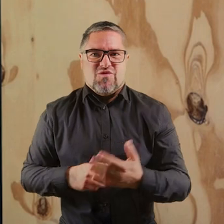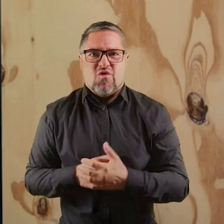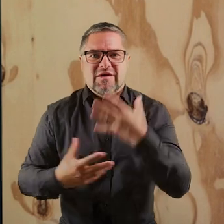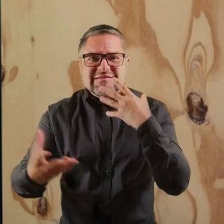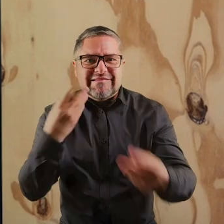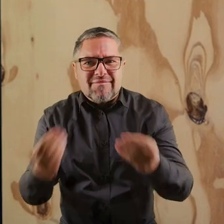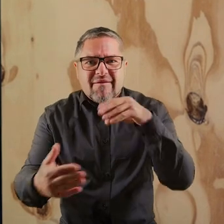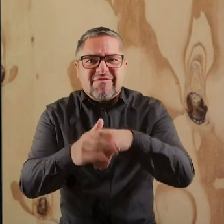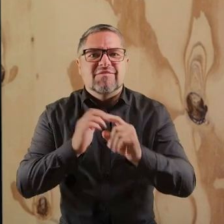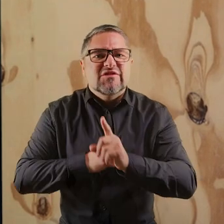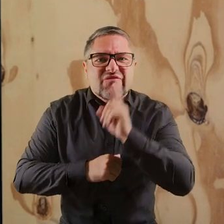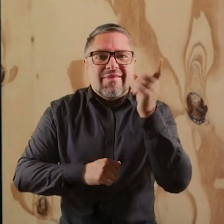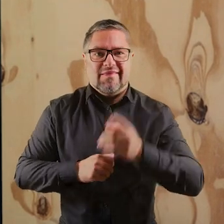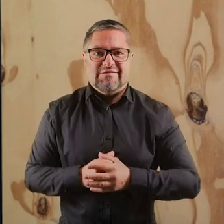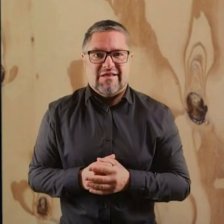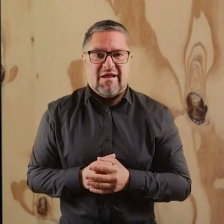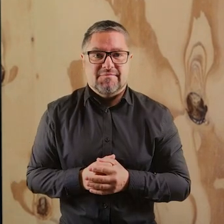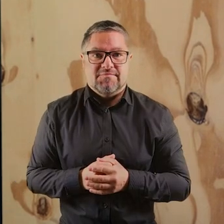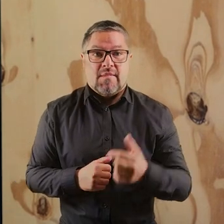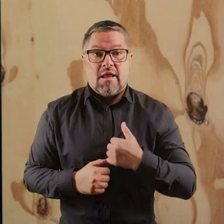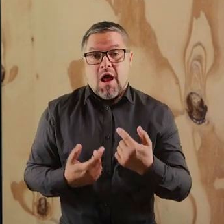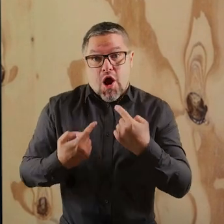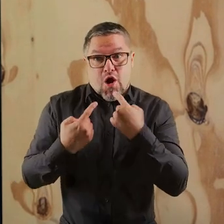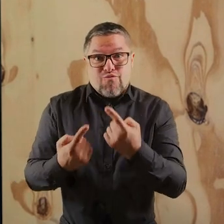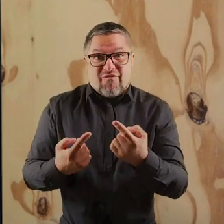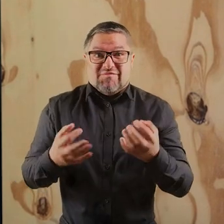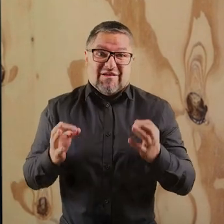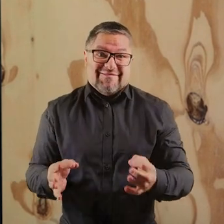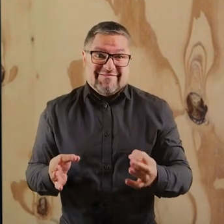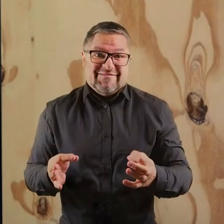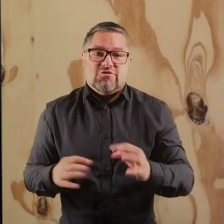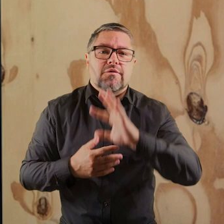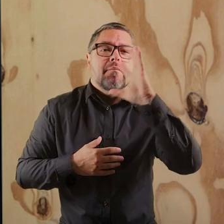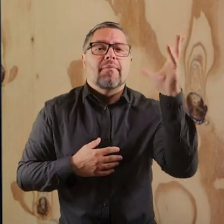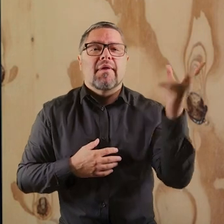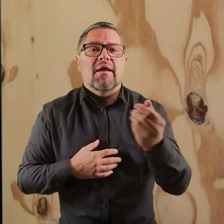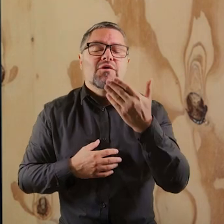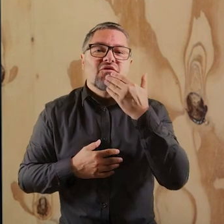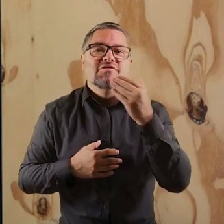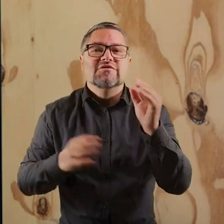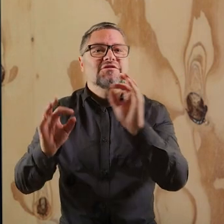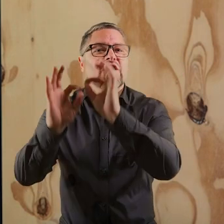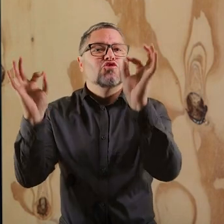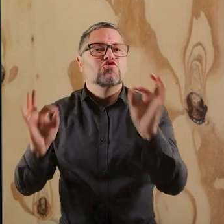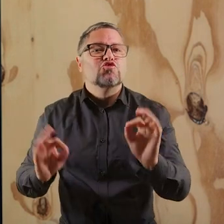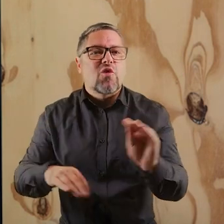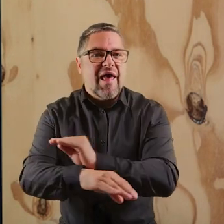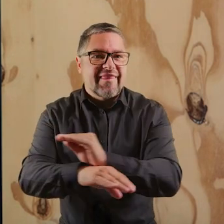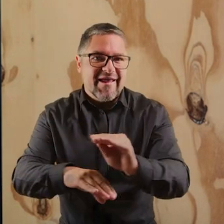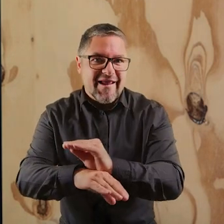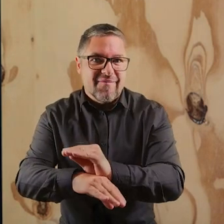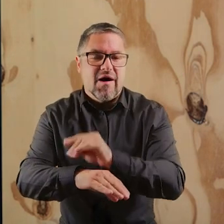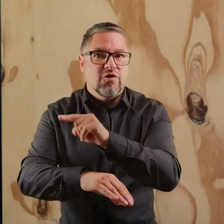zabawa w świetlicy. Ja bym powiedziała, że dzisiaj nazywamy to pięknie arteterapią, ale można powiedzieć, że to były właśnie